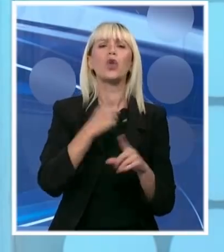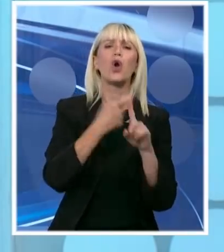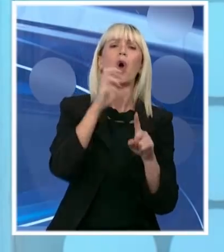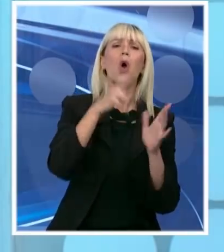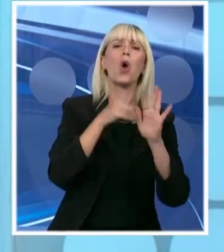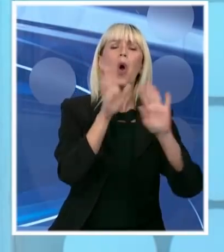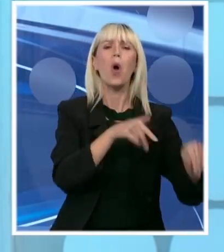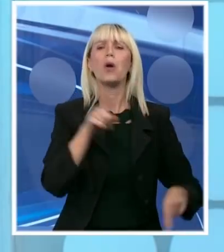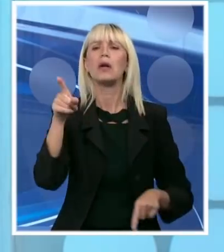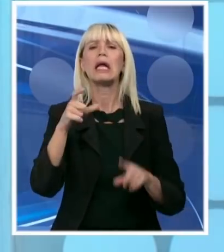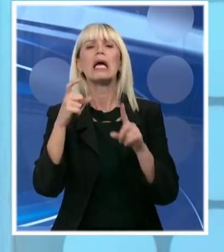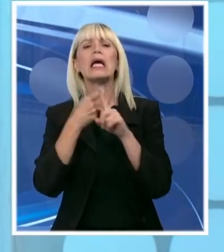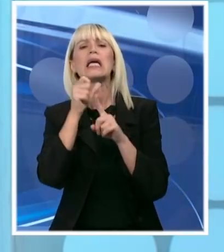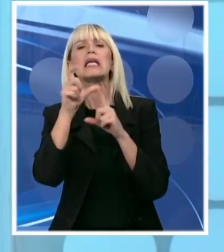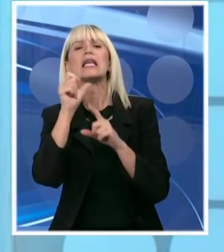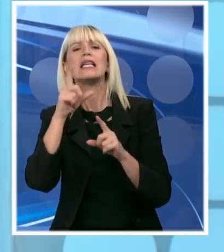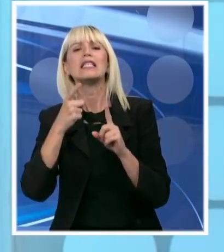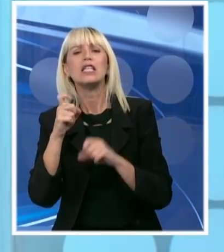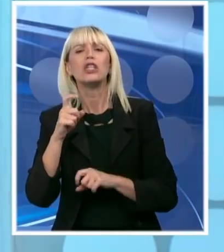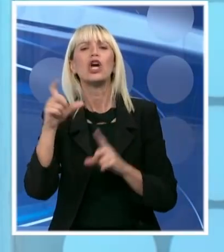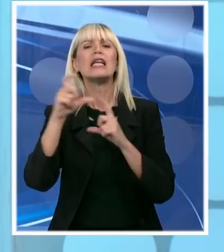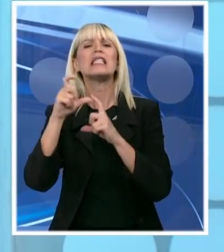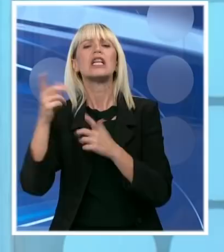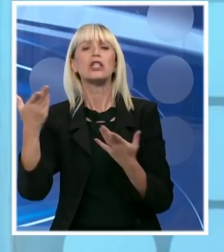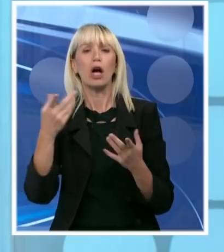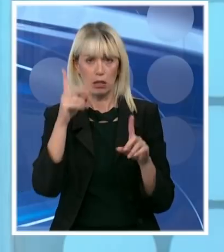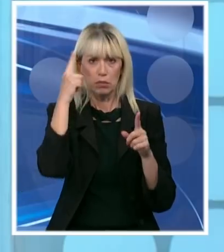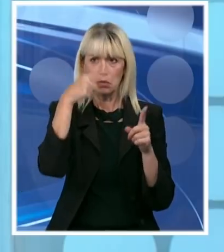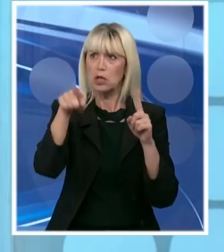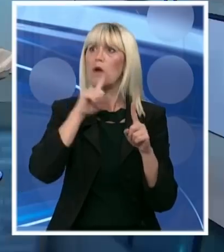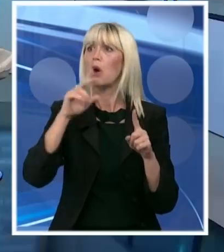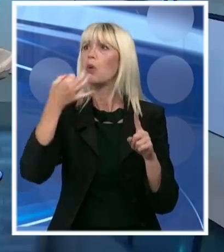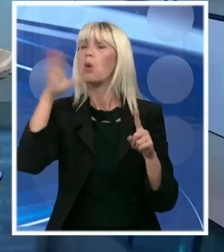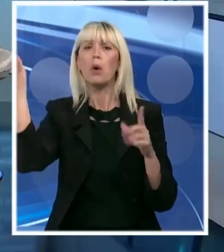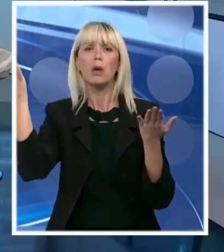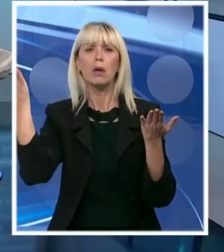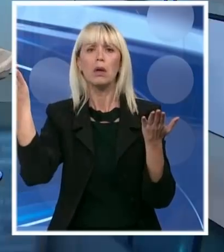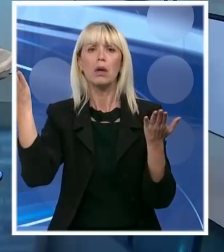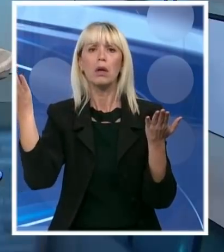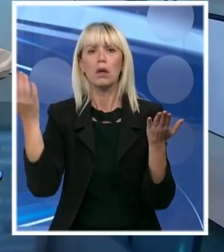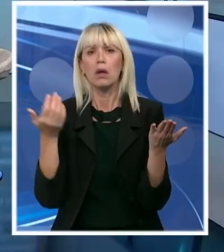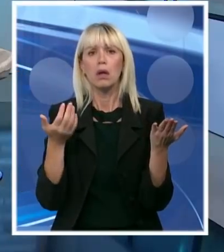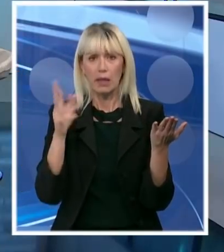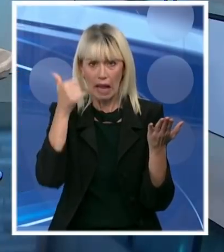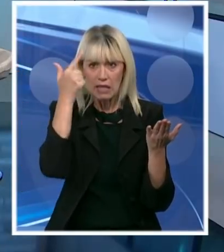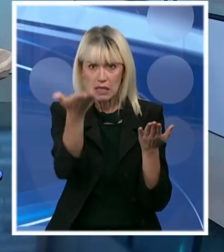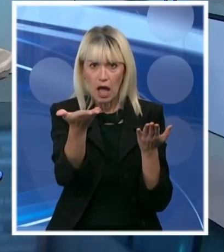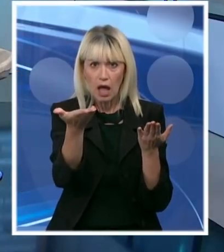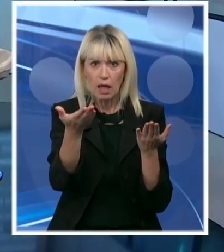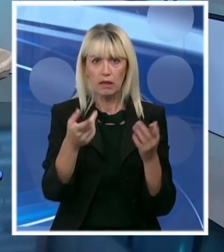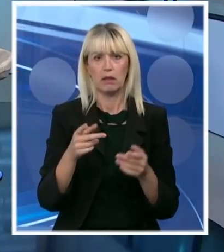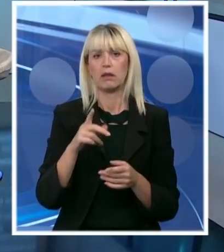o epidemiolozima, infektolozima, Srđe Jankovića. Znate nekog boljeg? Predposljam da su na to mesto zato što su najbolji. pitam, poznajete li vi nekog boljeg?